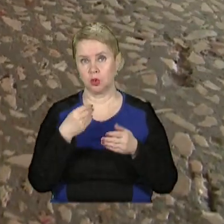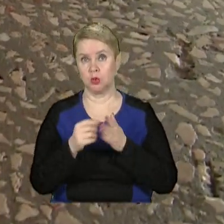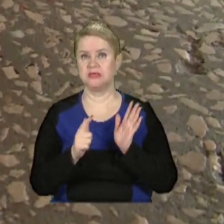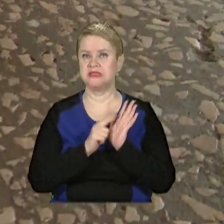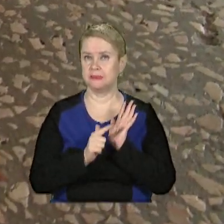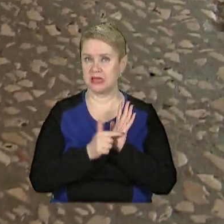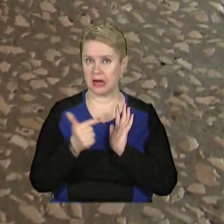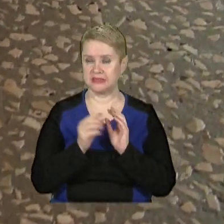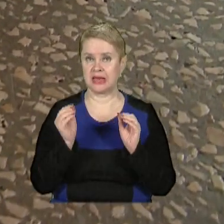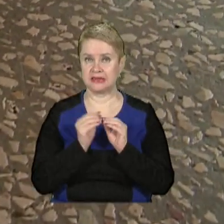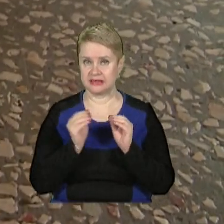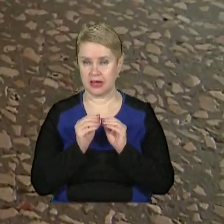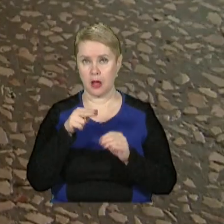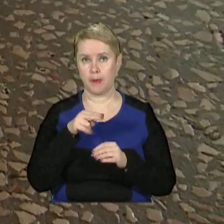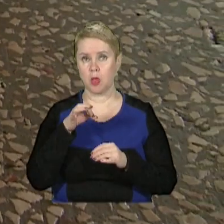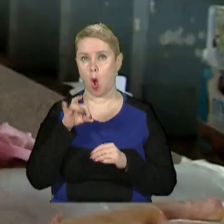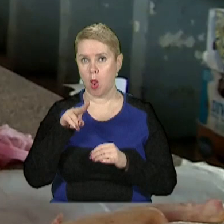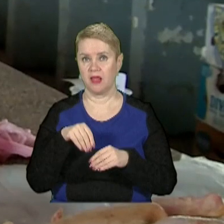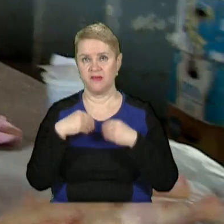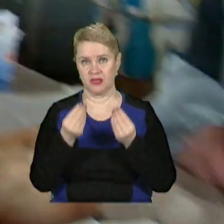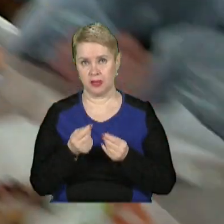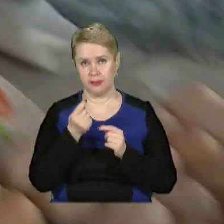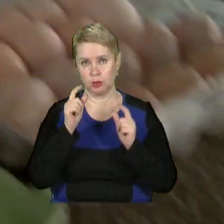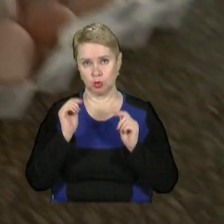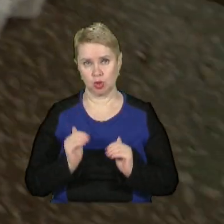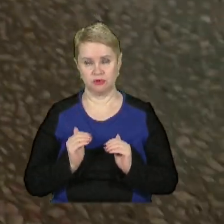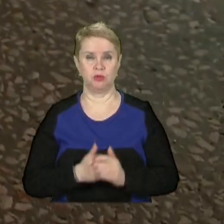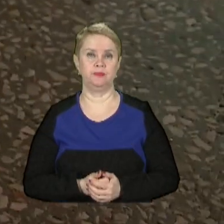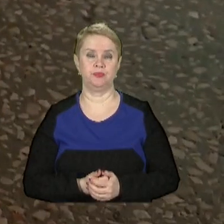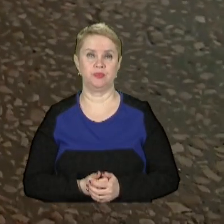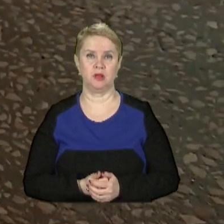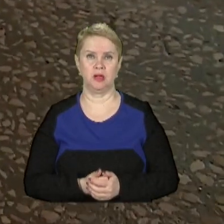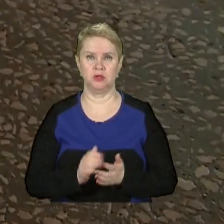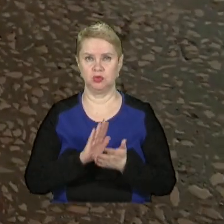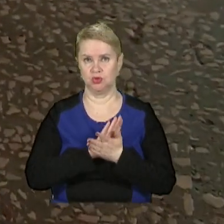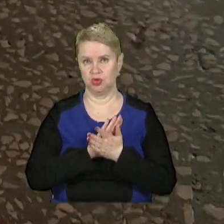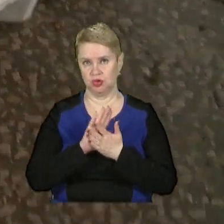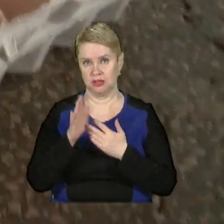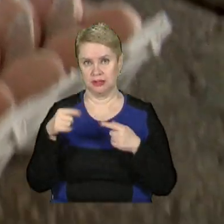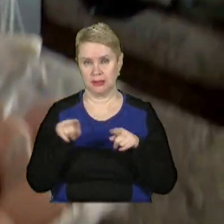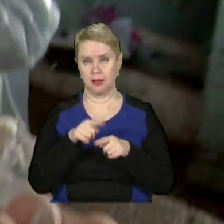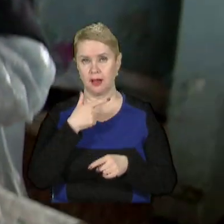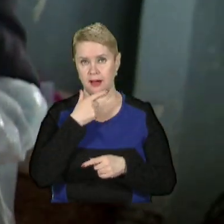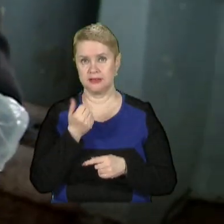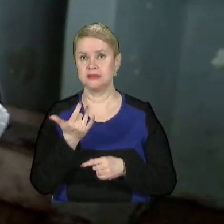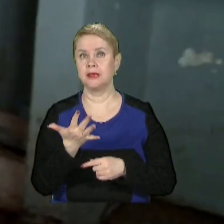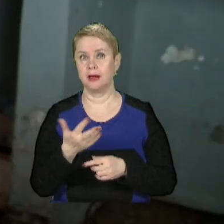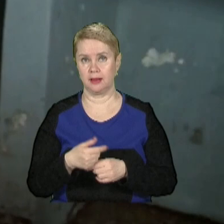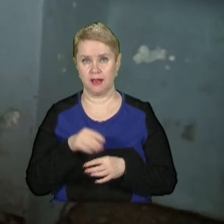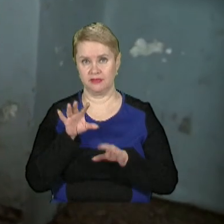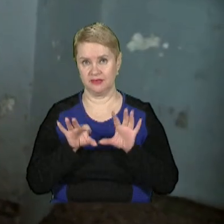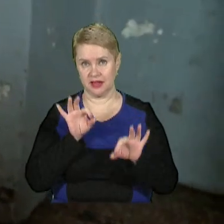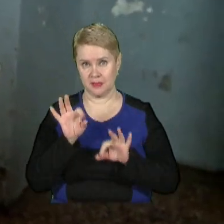70 гривень за десяток. Пані Олені віддають трохи дешевше. Такі чистесенькі, такі красиві. Скільки